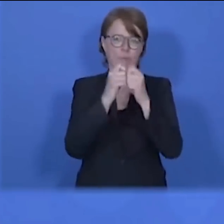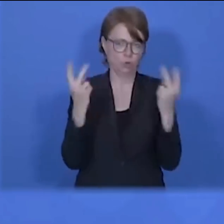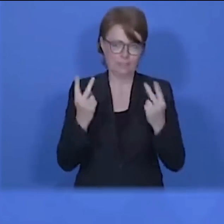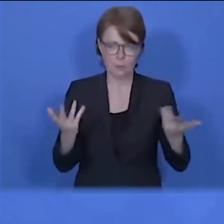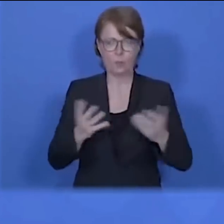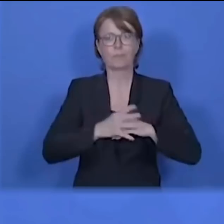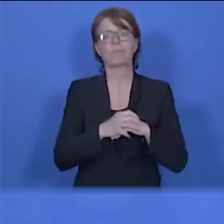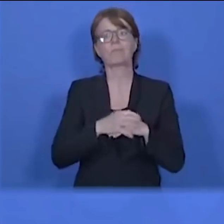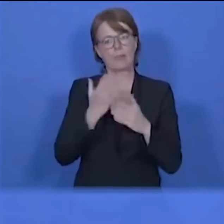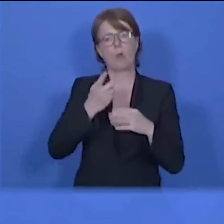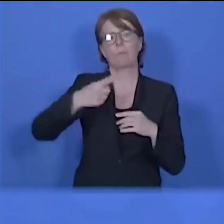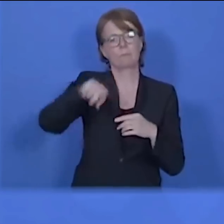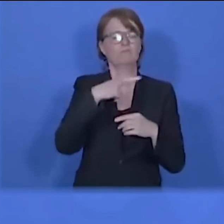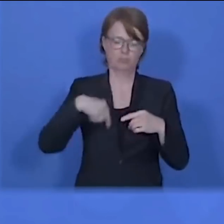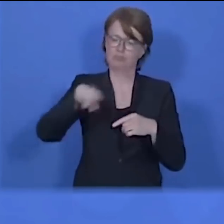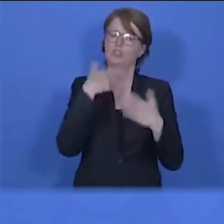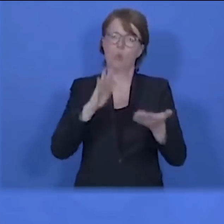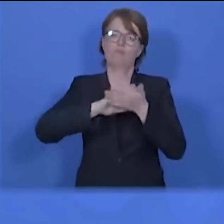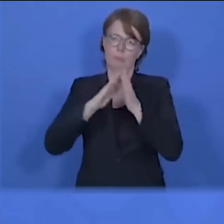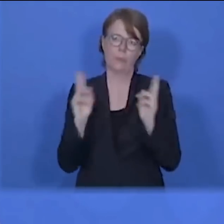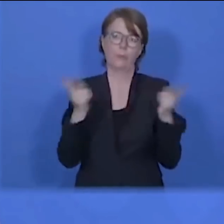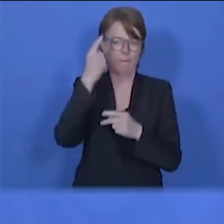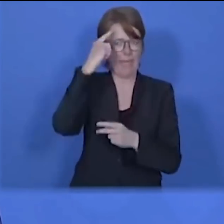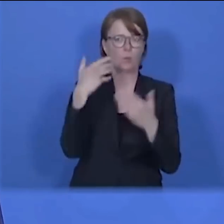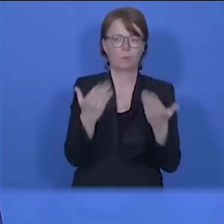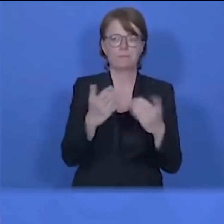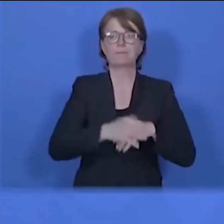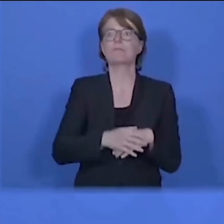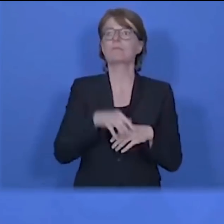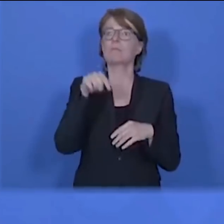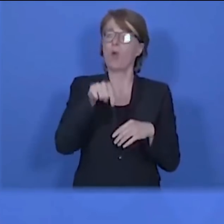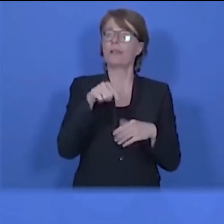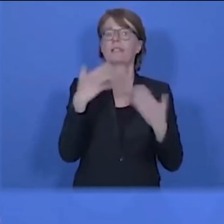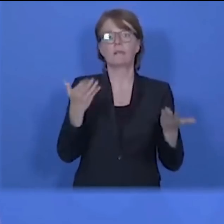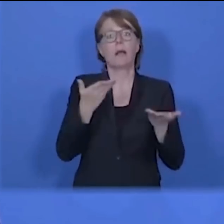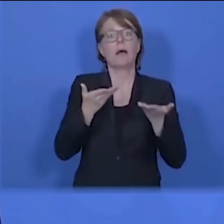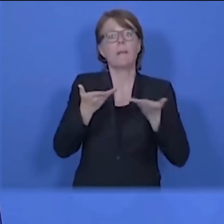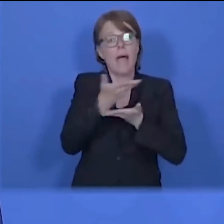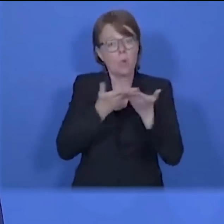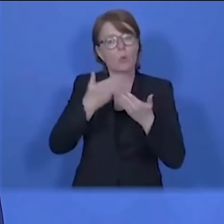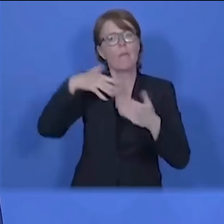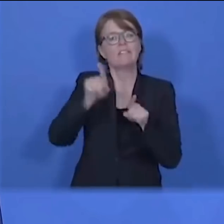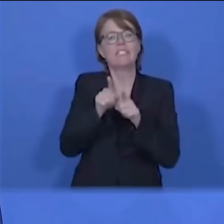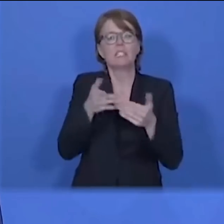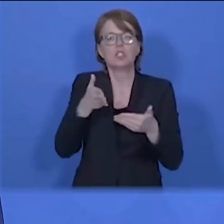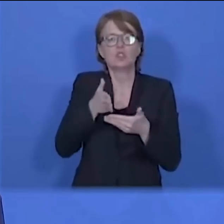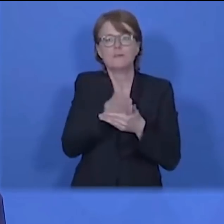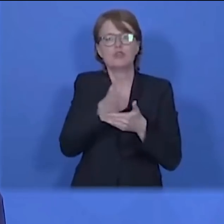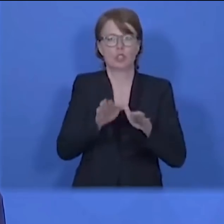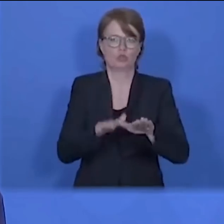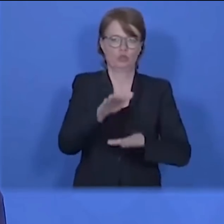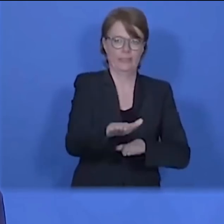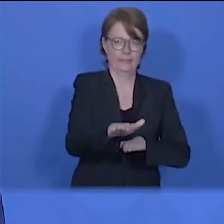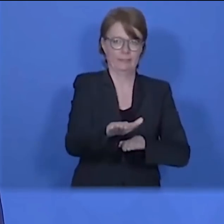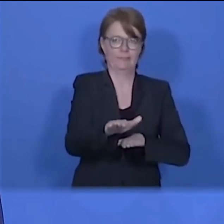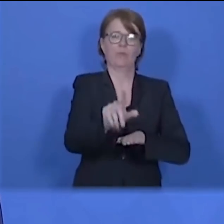dass wir uns darüber einig sind. Deshalb waren die heutigen Beratungen ein Zwischenschritt, denn die 12 bis 14 Tage, die